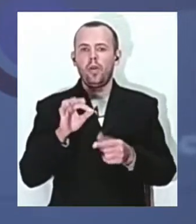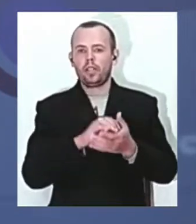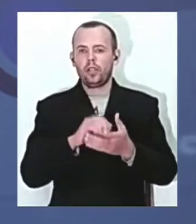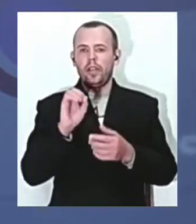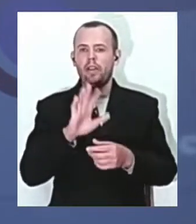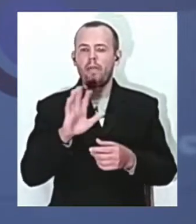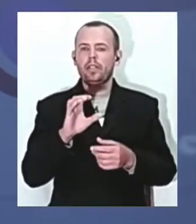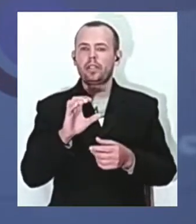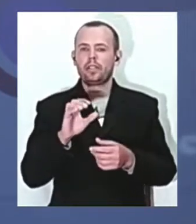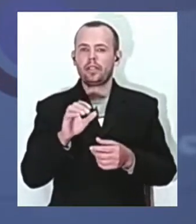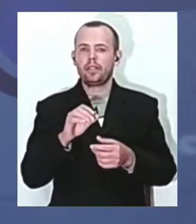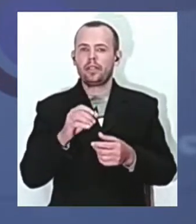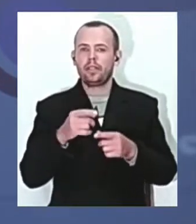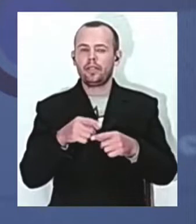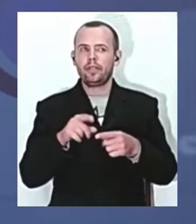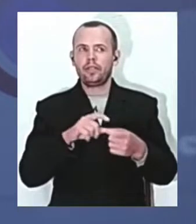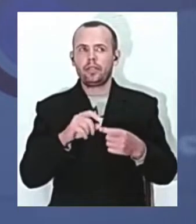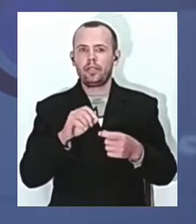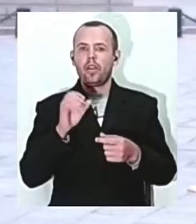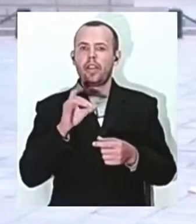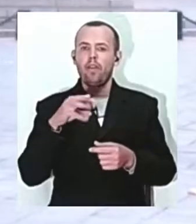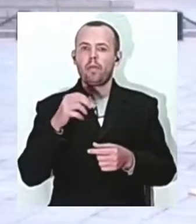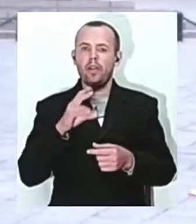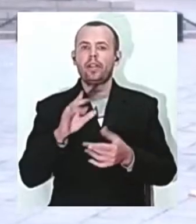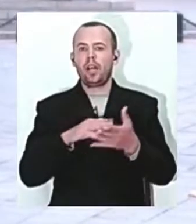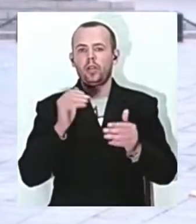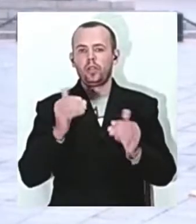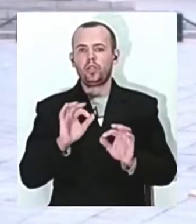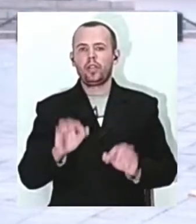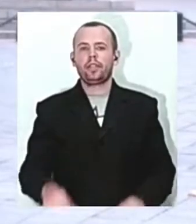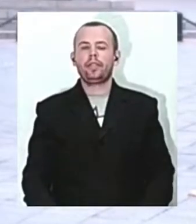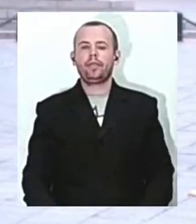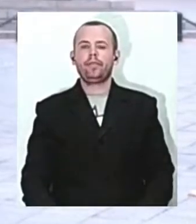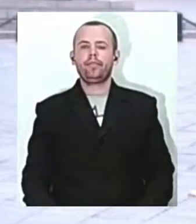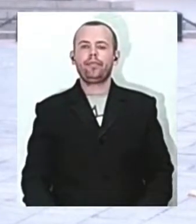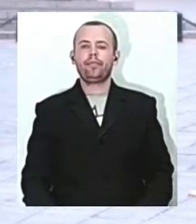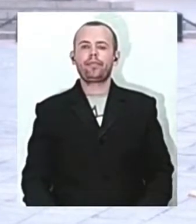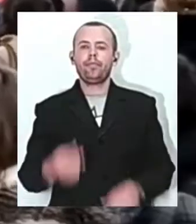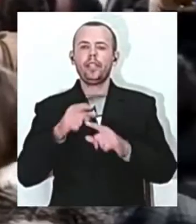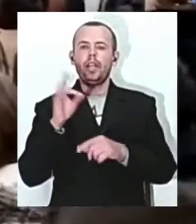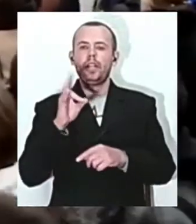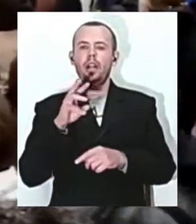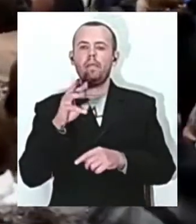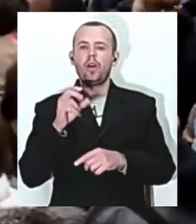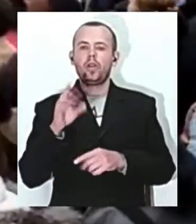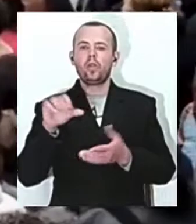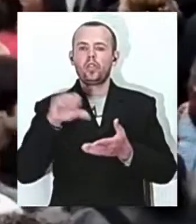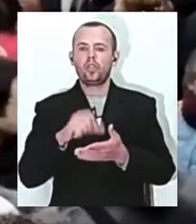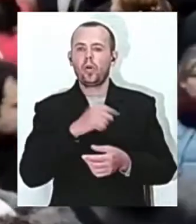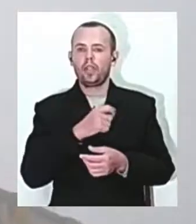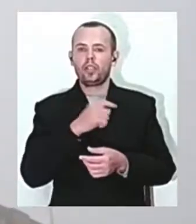Спогади про Одеський Євромайдан – далі у сюжеті. Це Наталя Михайленко, учасниця Одеського Євромайдану 2013